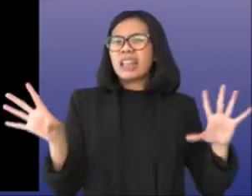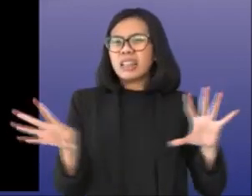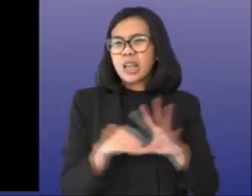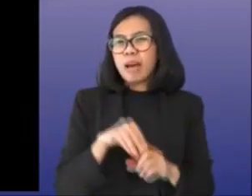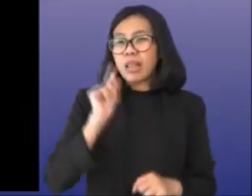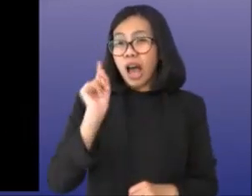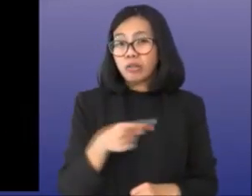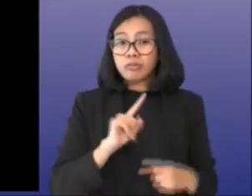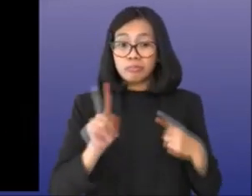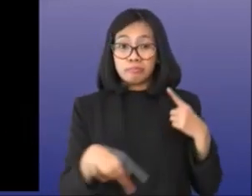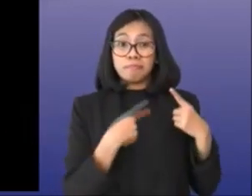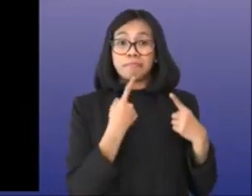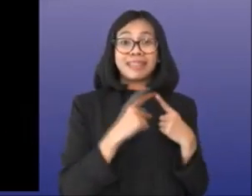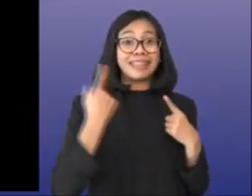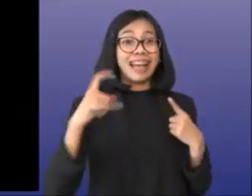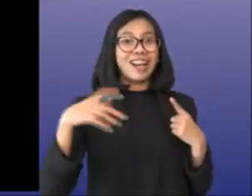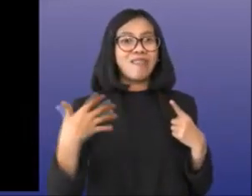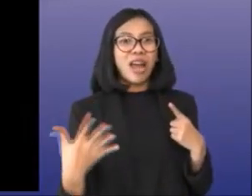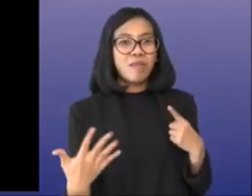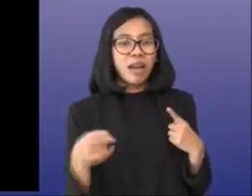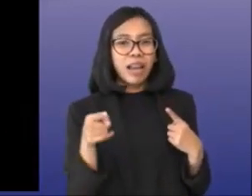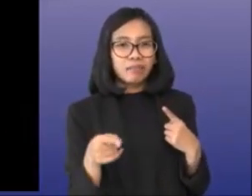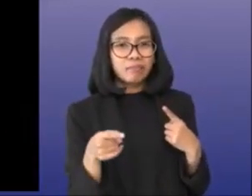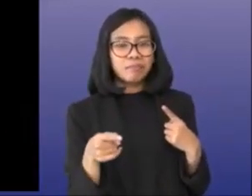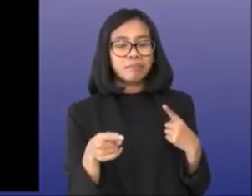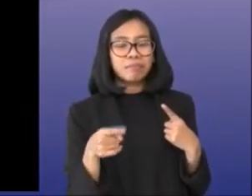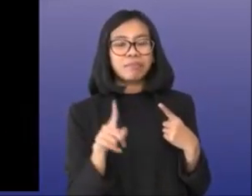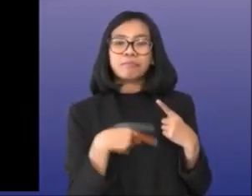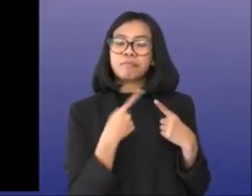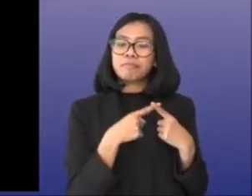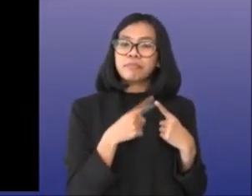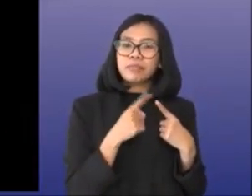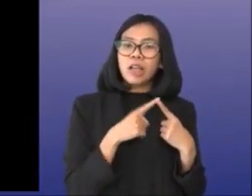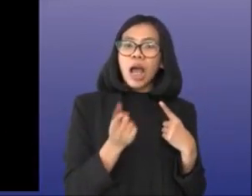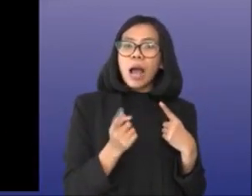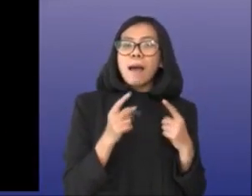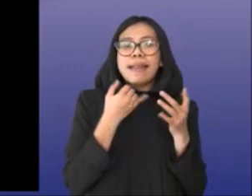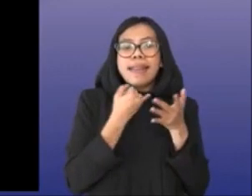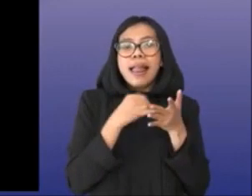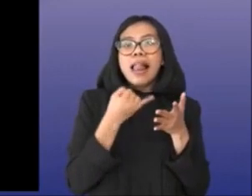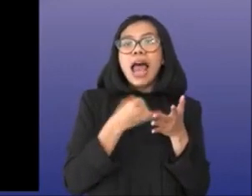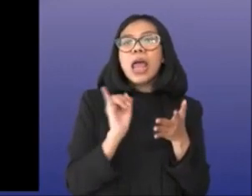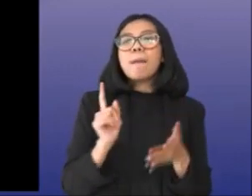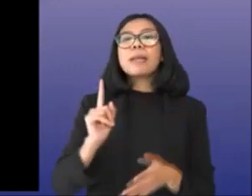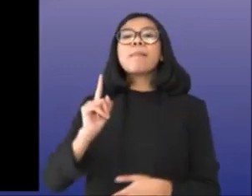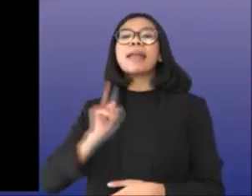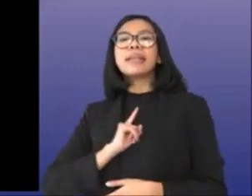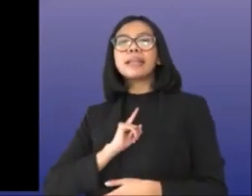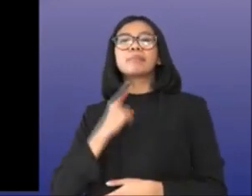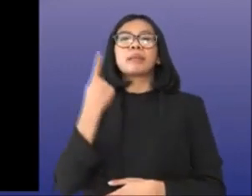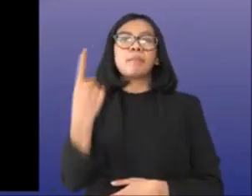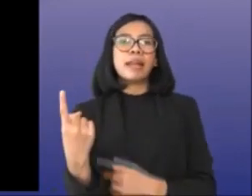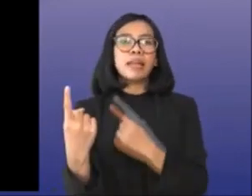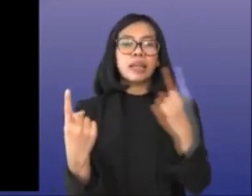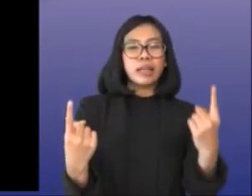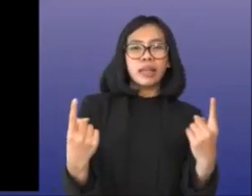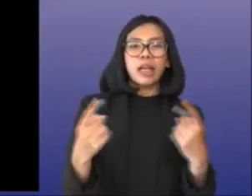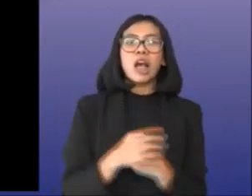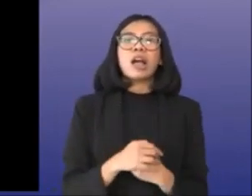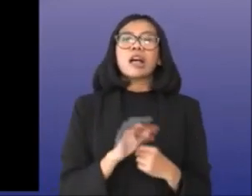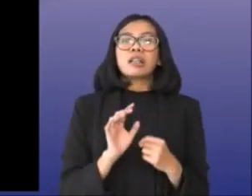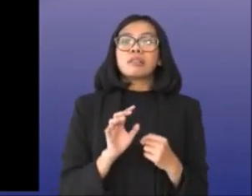Yang pertama adalah penilaian mandiri untuk pribadi atau personal. Ada 21